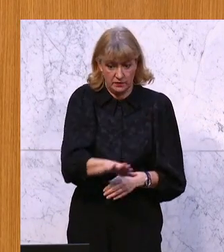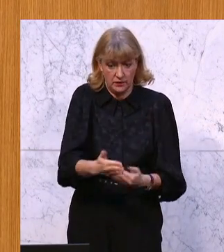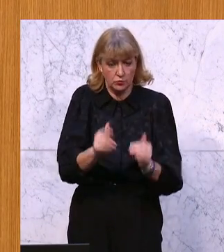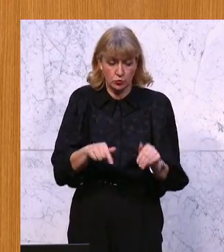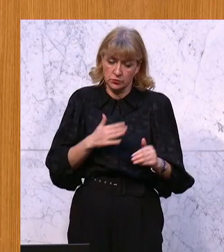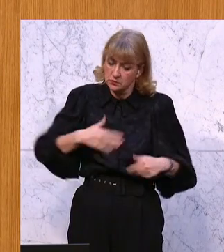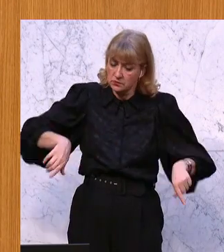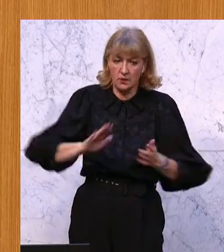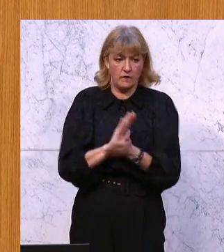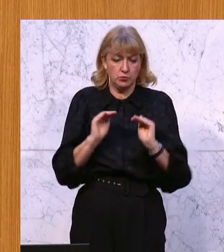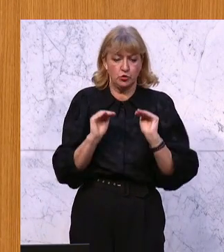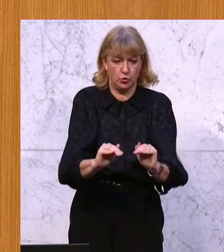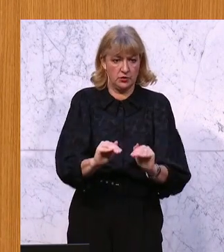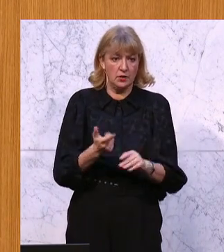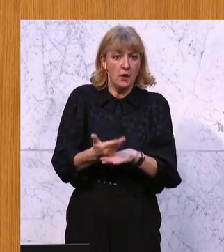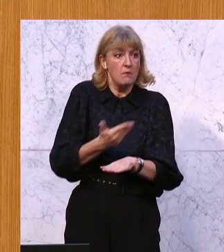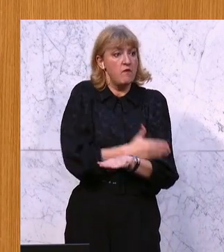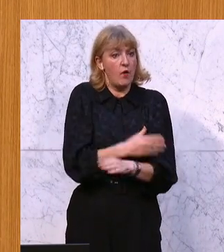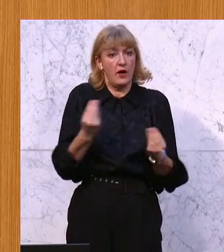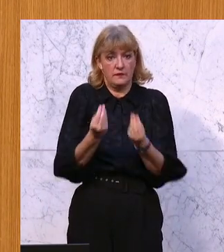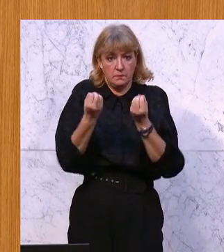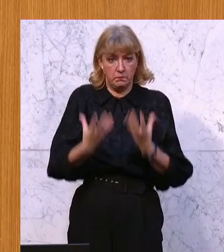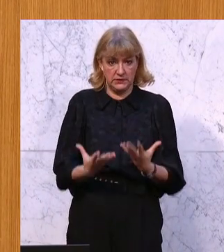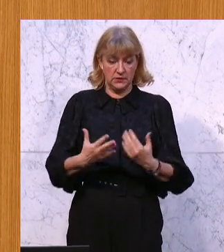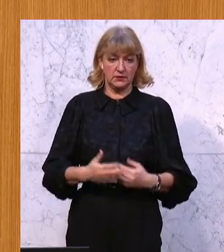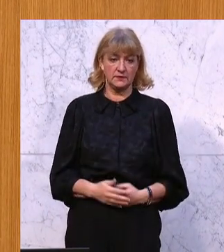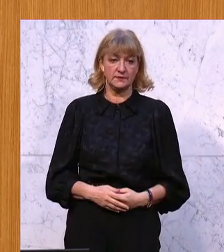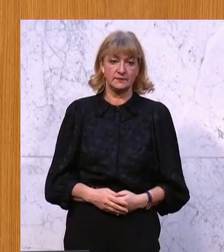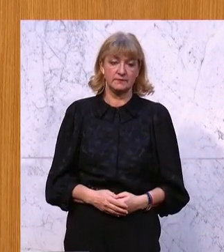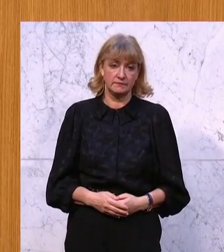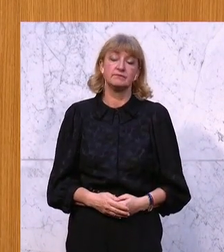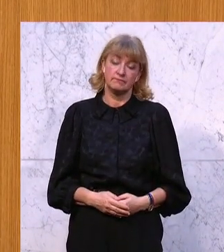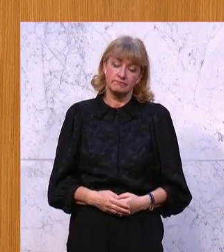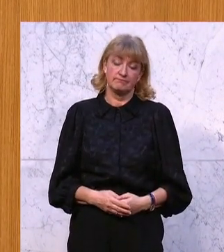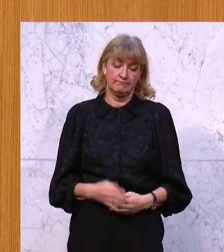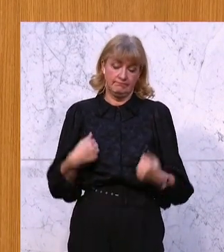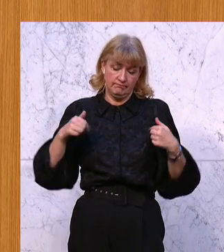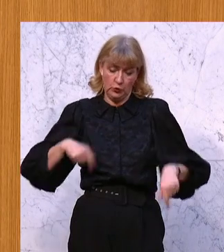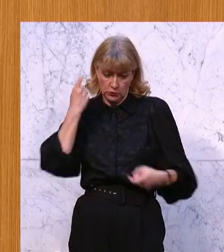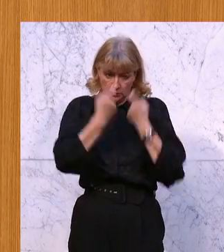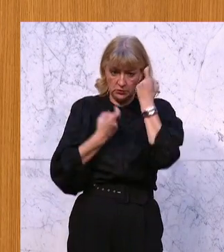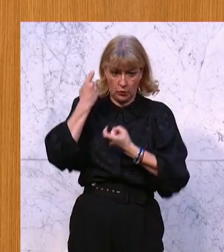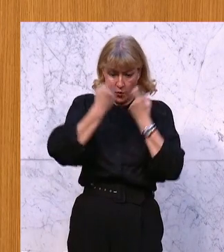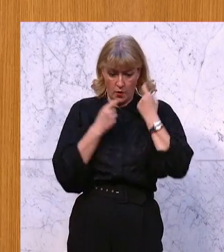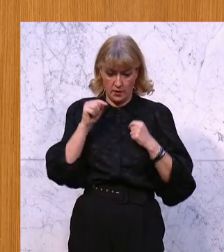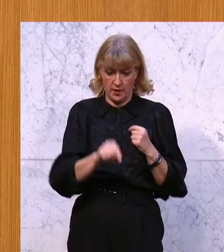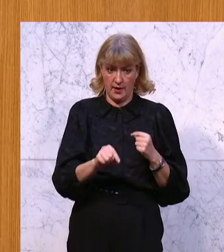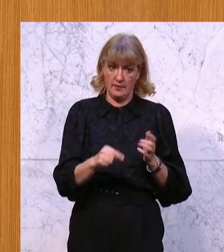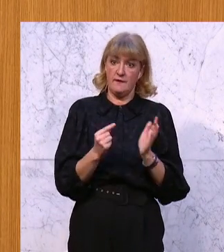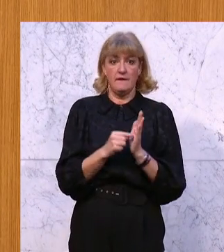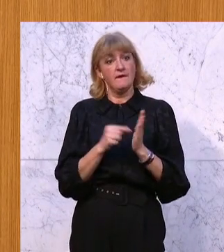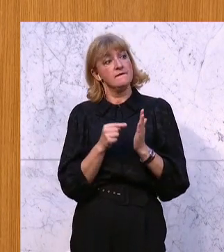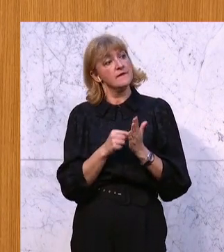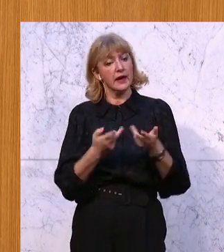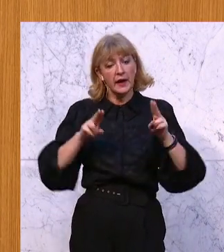zu schützen, bevor ihnen auch etwas passiert. Und wir müssen dafür sorgen, dass ihr Recht auf ein